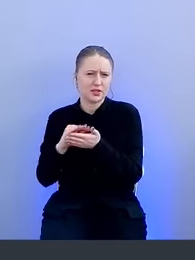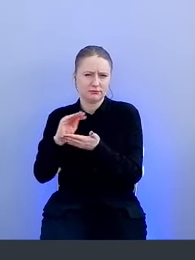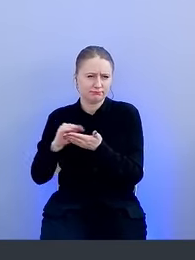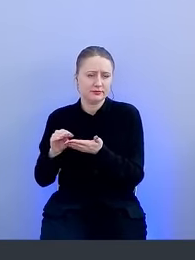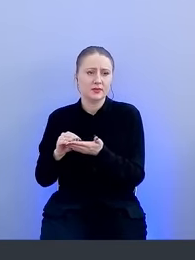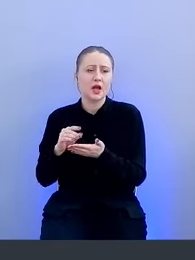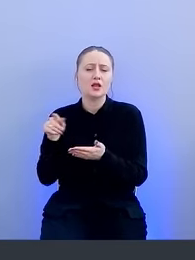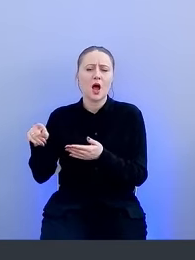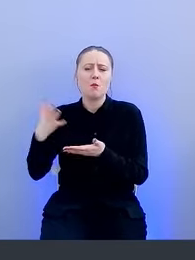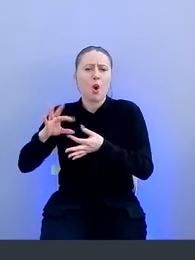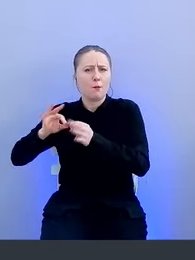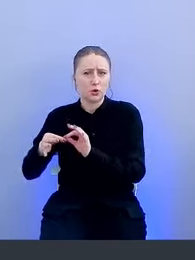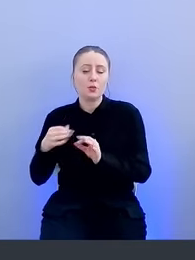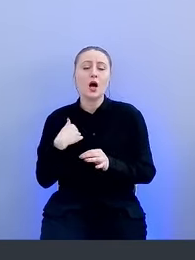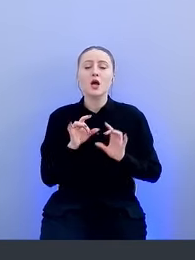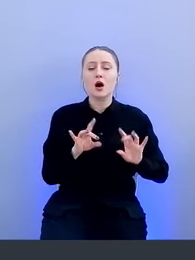верхушку.